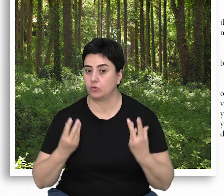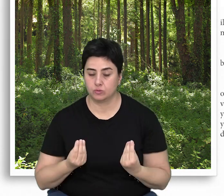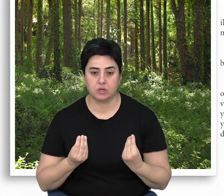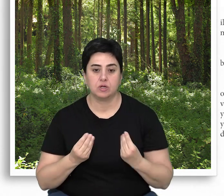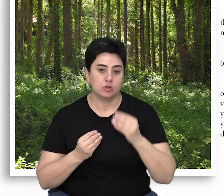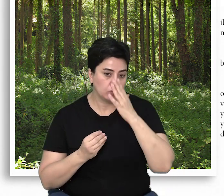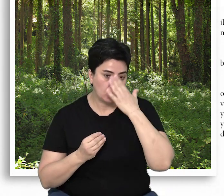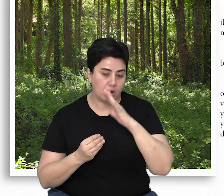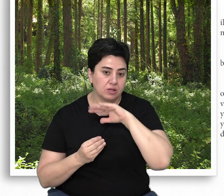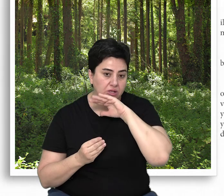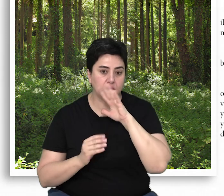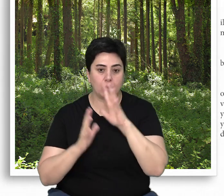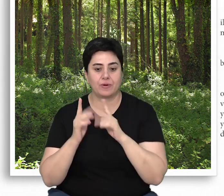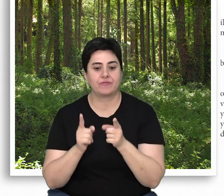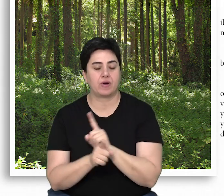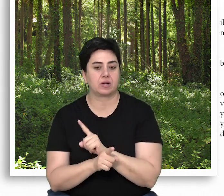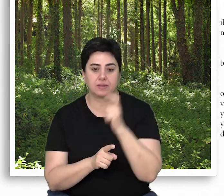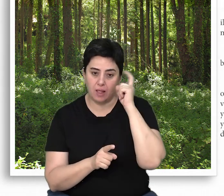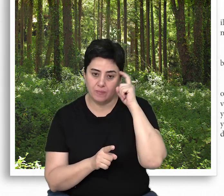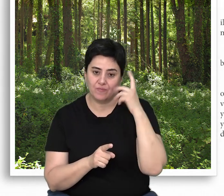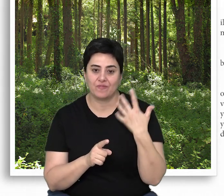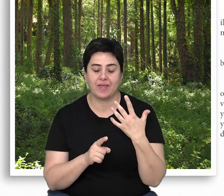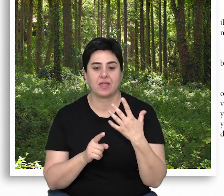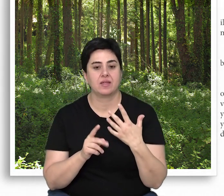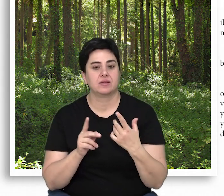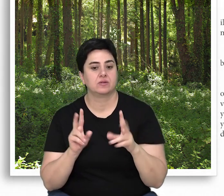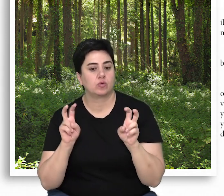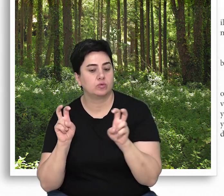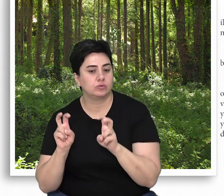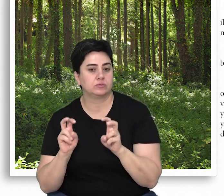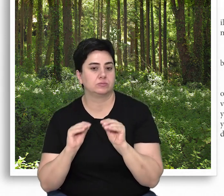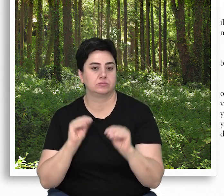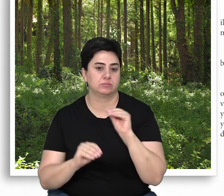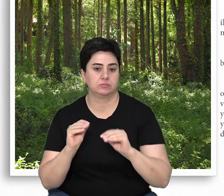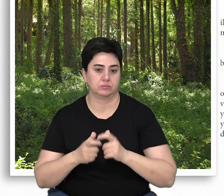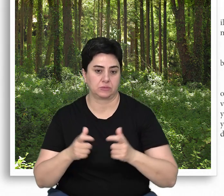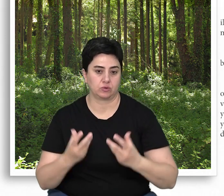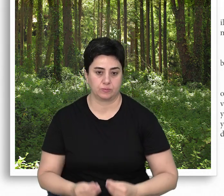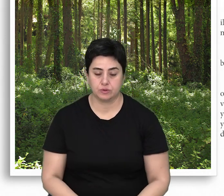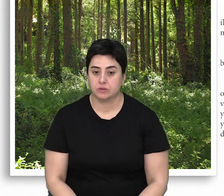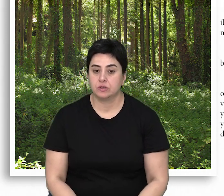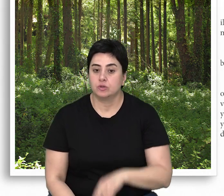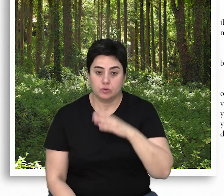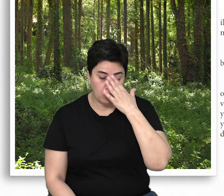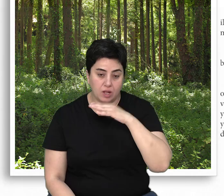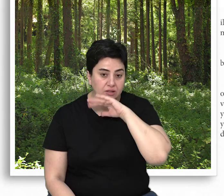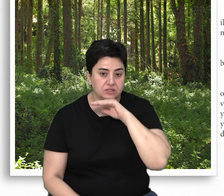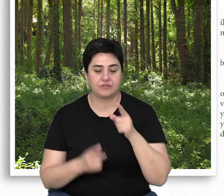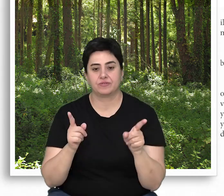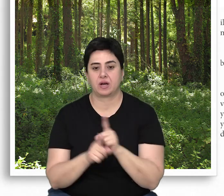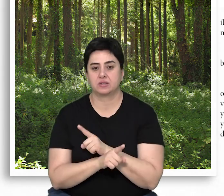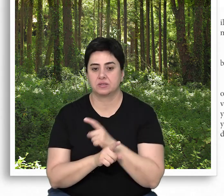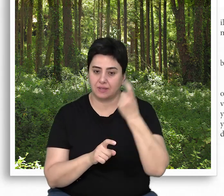arttıkça, doğal yaşlılığın diğer tanımları ekolojik ve estetik üzerine temellenmiştir. Doğal yaşlılığın